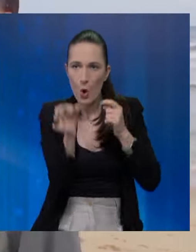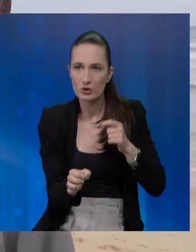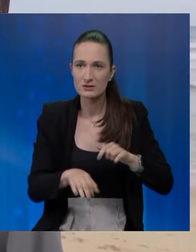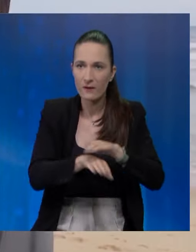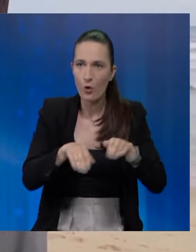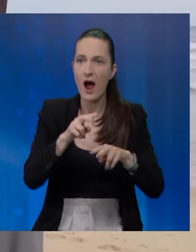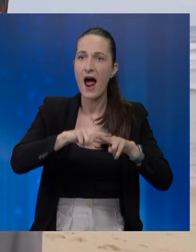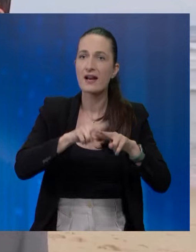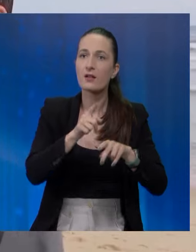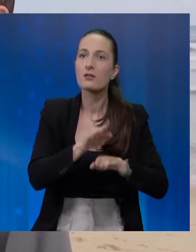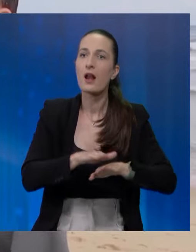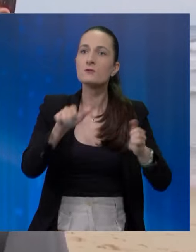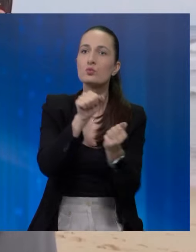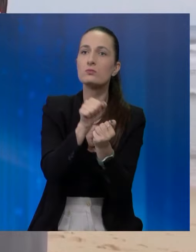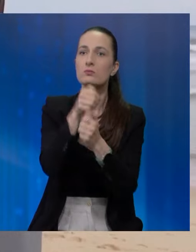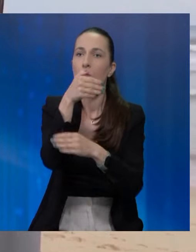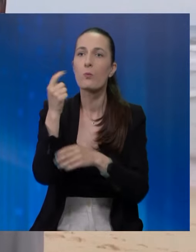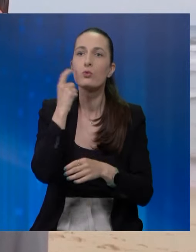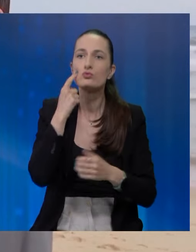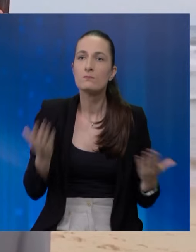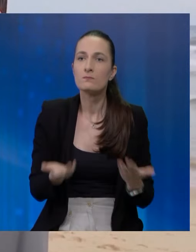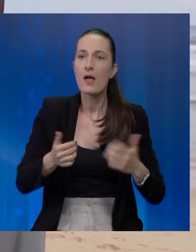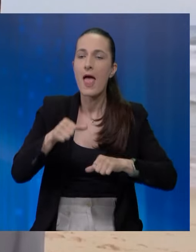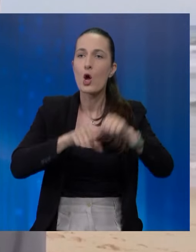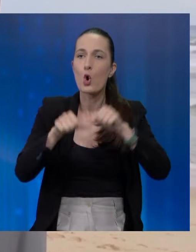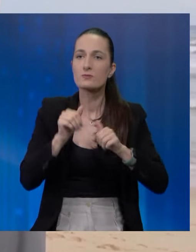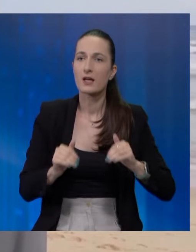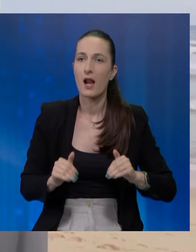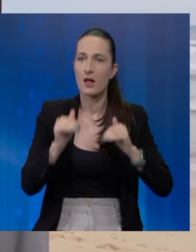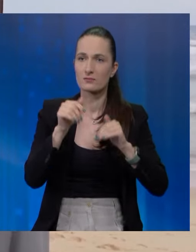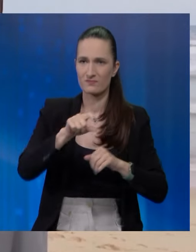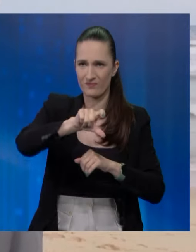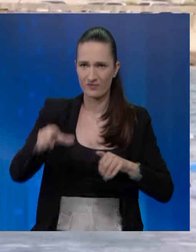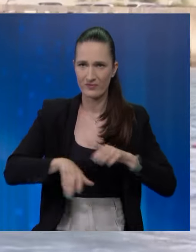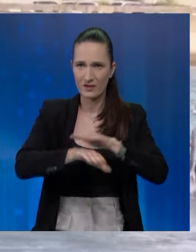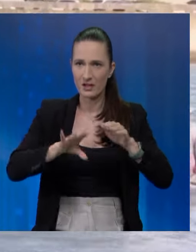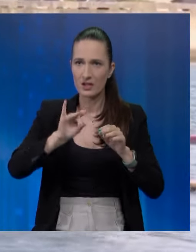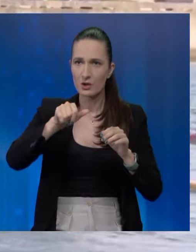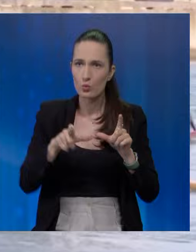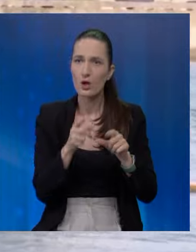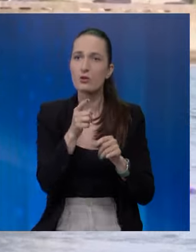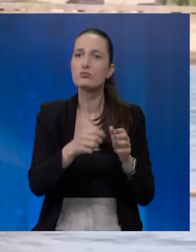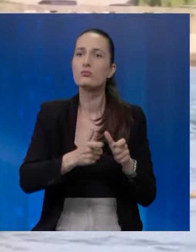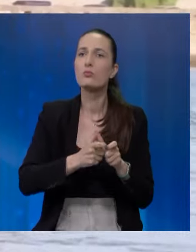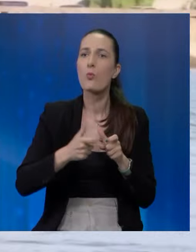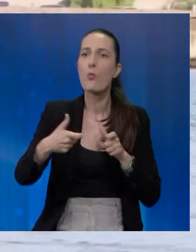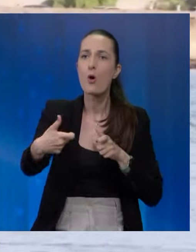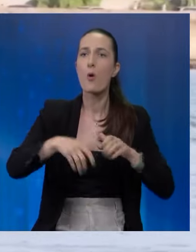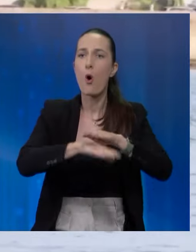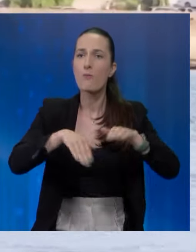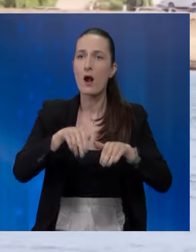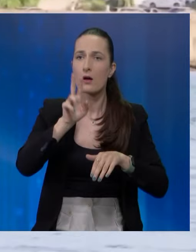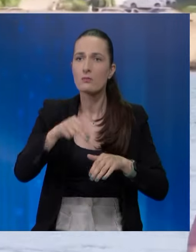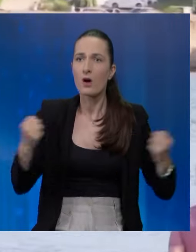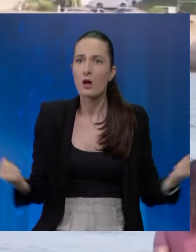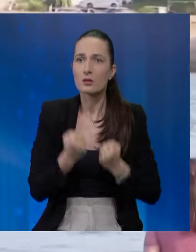provinciji Hainan, da razviju industriju pokušaju da podstaknu brz ekonomski rast. U Zalivu Rijue u Vaningu